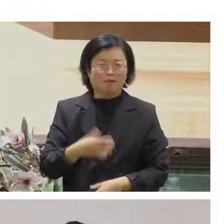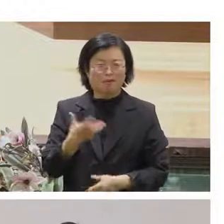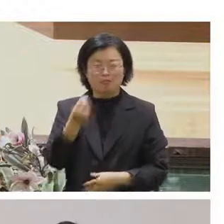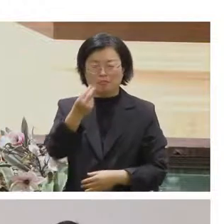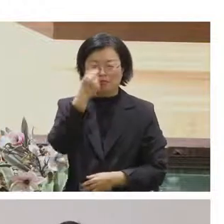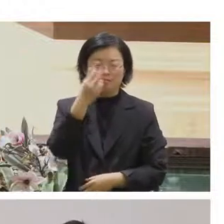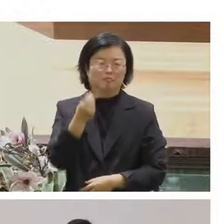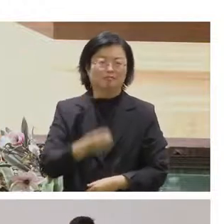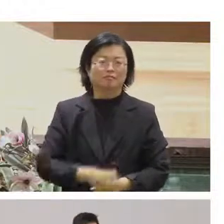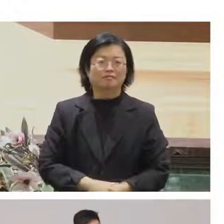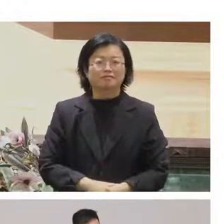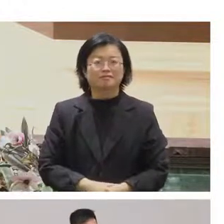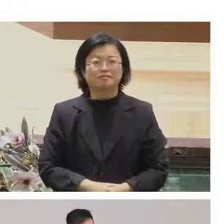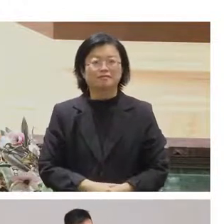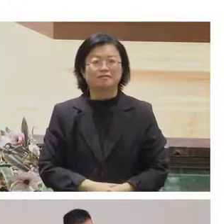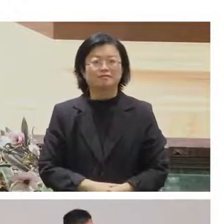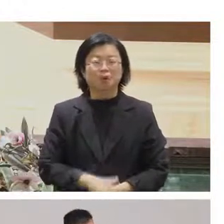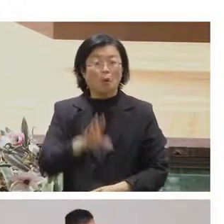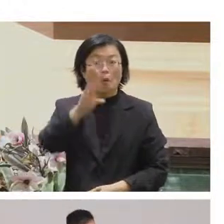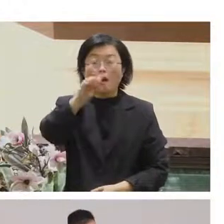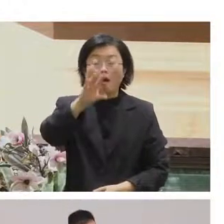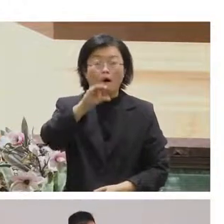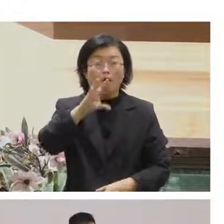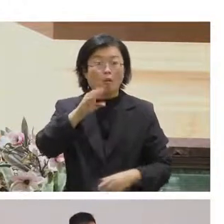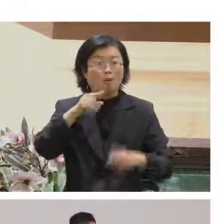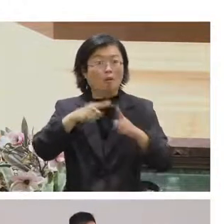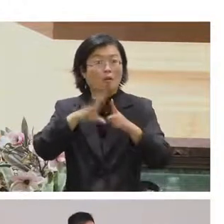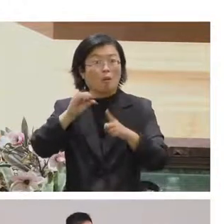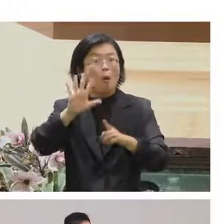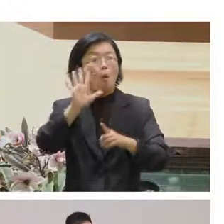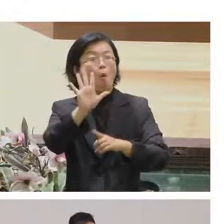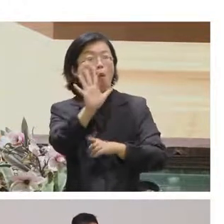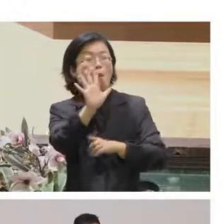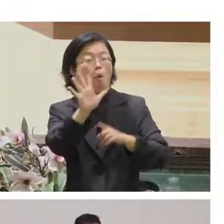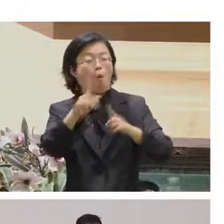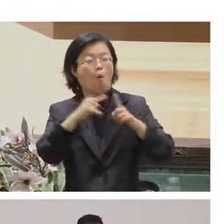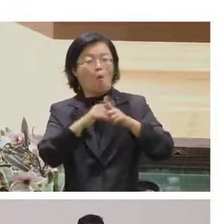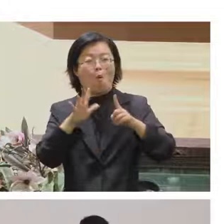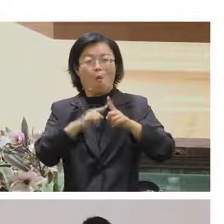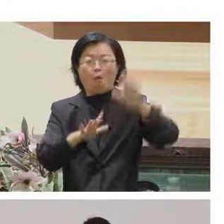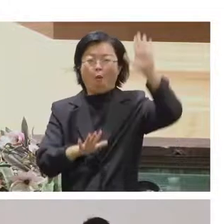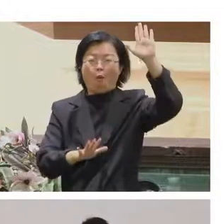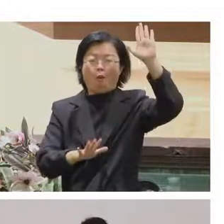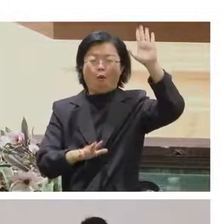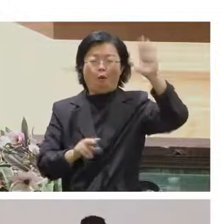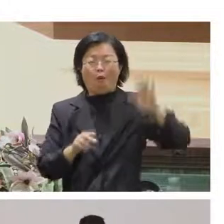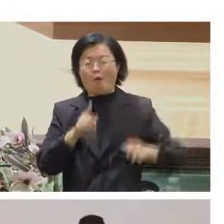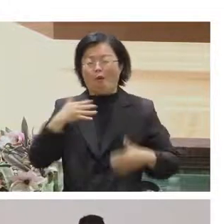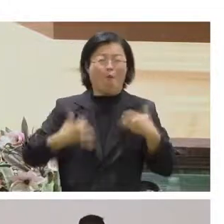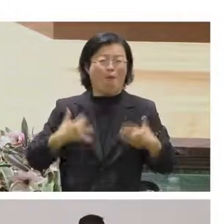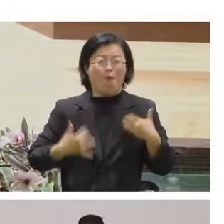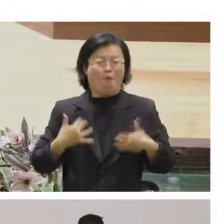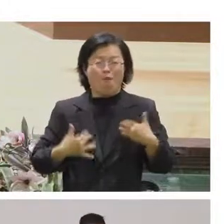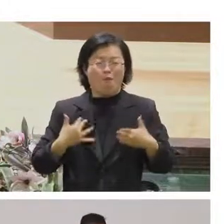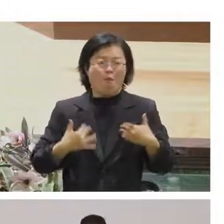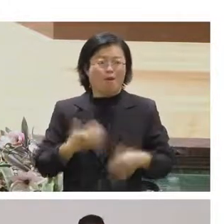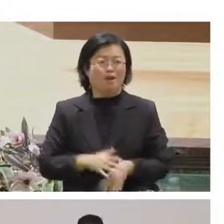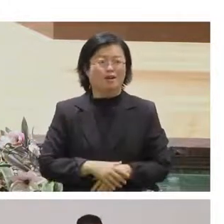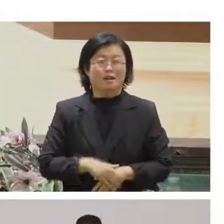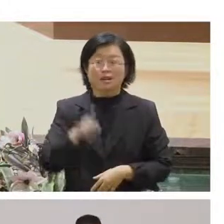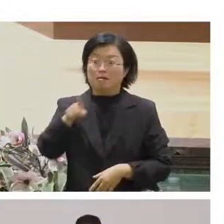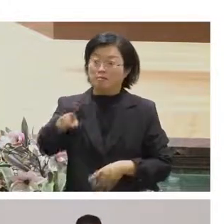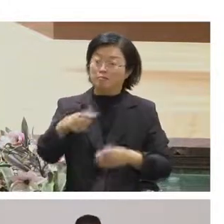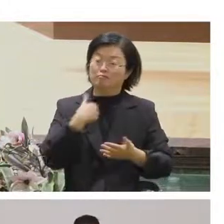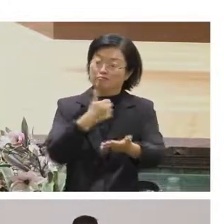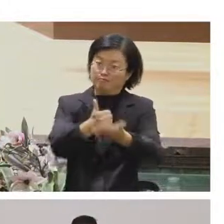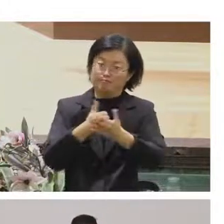我就只好有嗎有嗎在那邊嗨 你好耶那我們可以你可以上